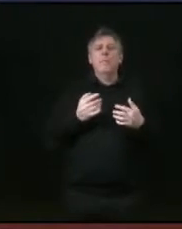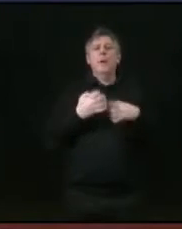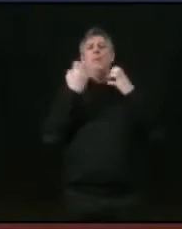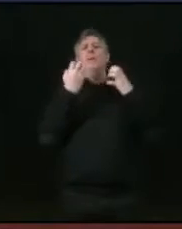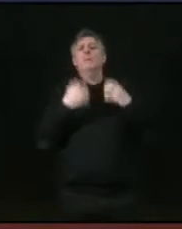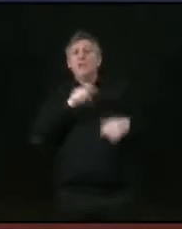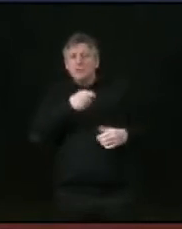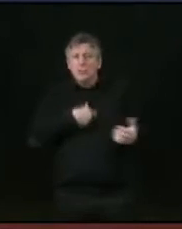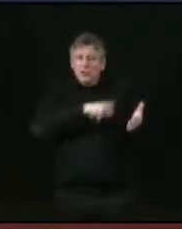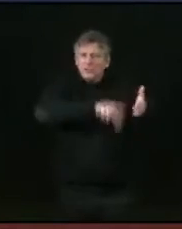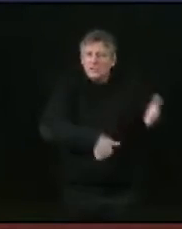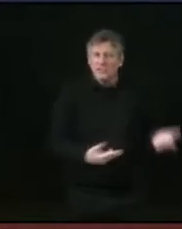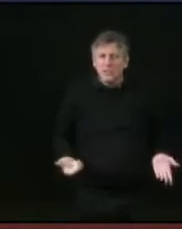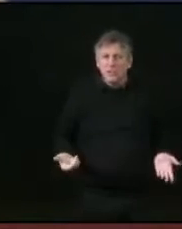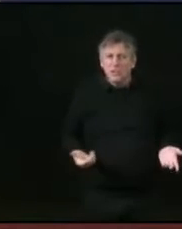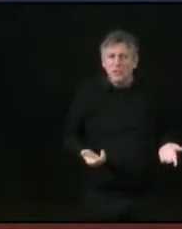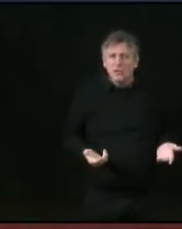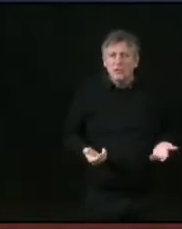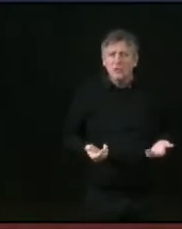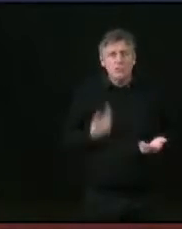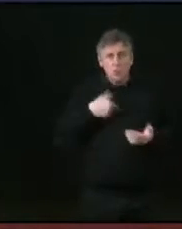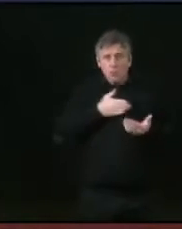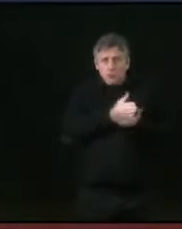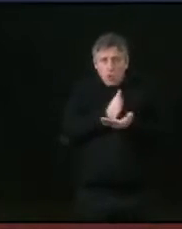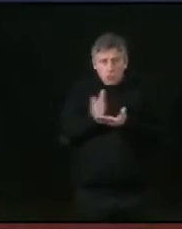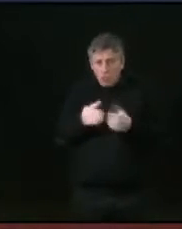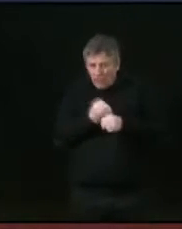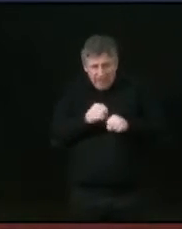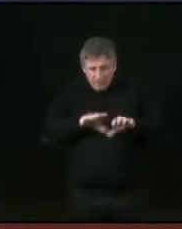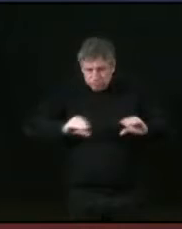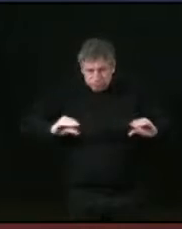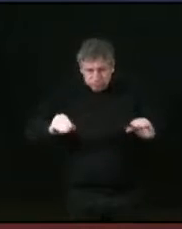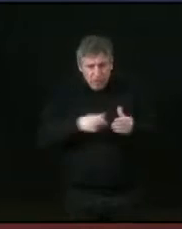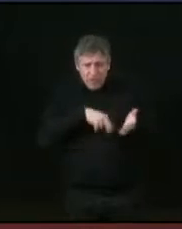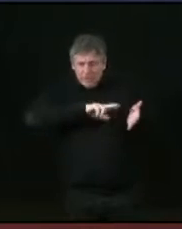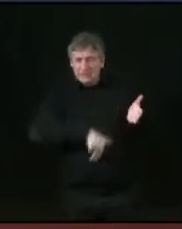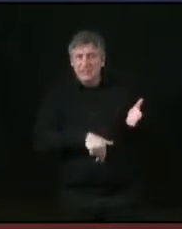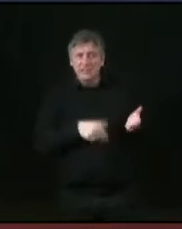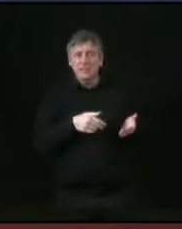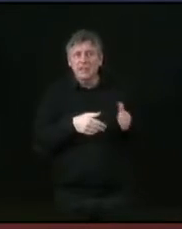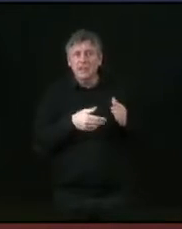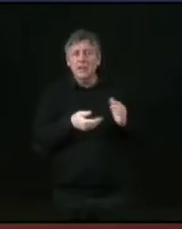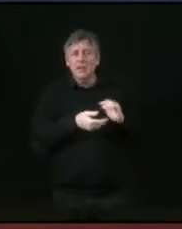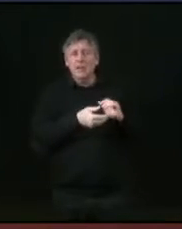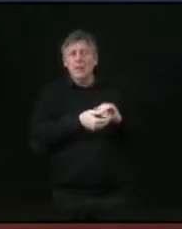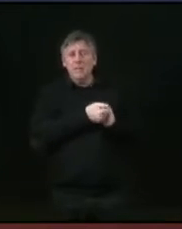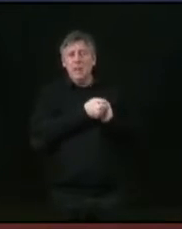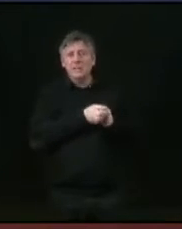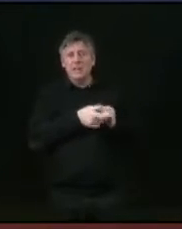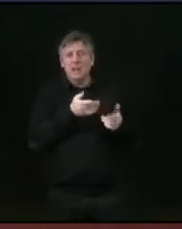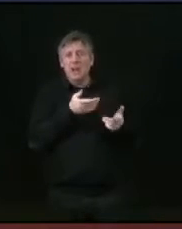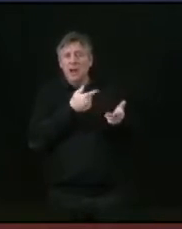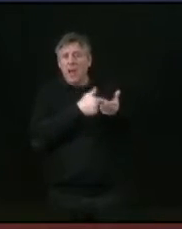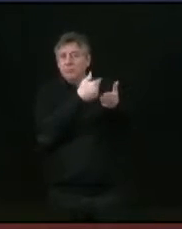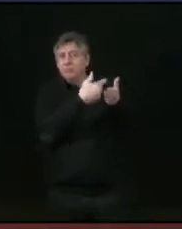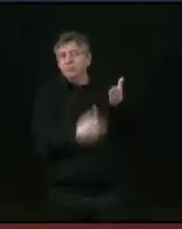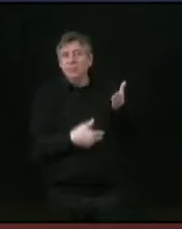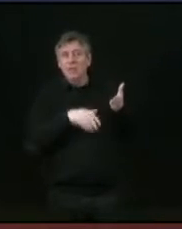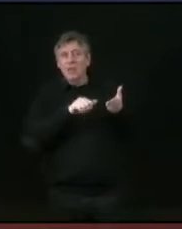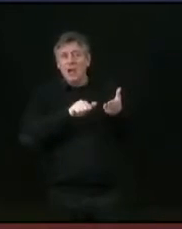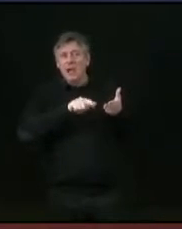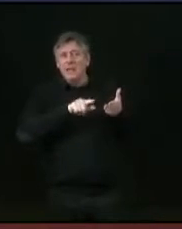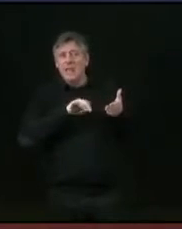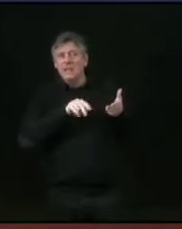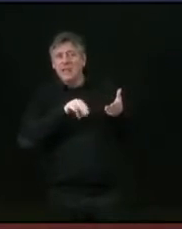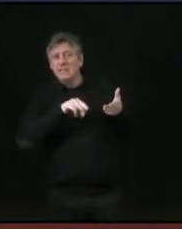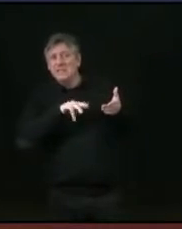est allé le signer, puisque ça couvrait déjà les champs sur lesquels nous étions. Donc je suis très à'aise sur le pacte Alternatiba, d'ailleurs, qui ont